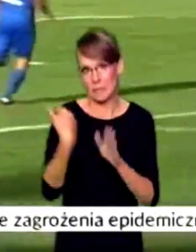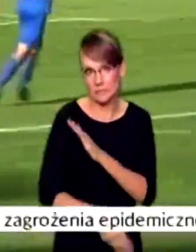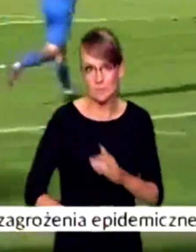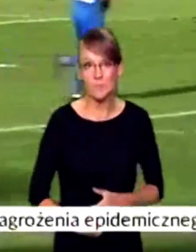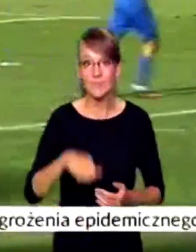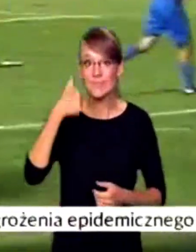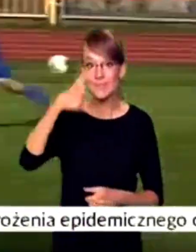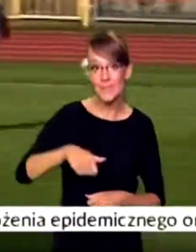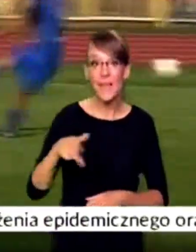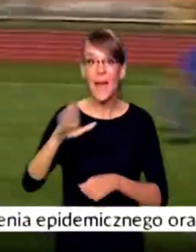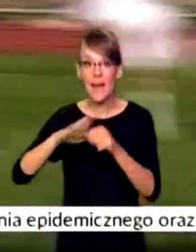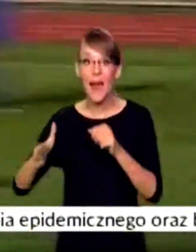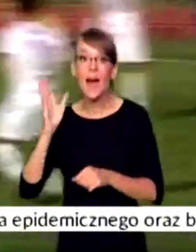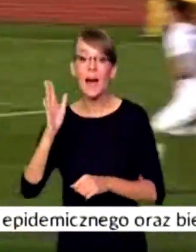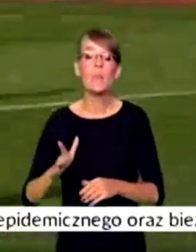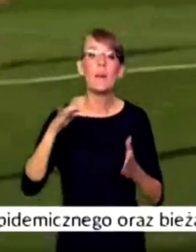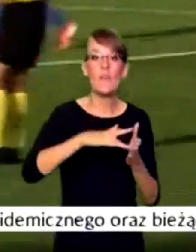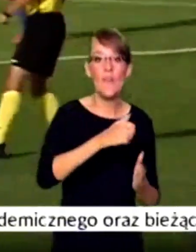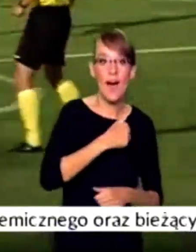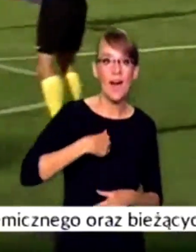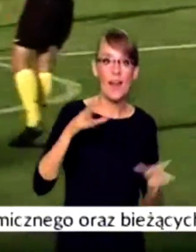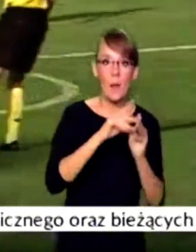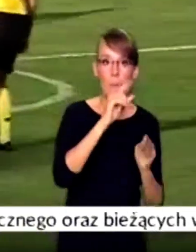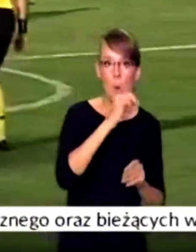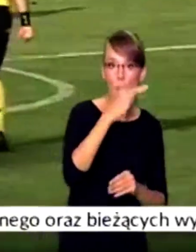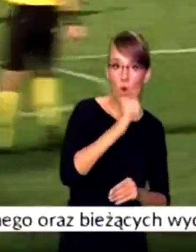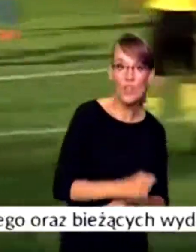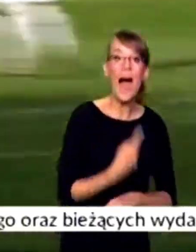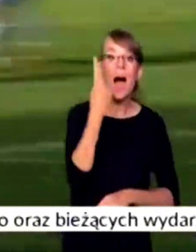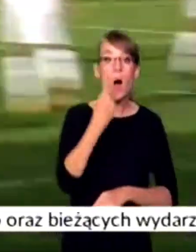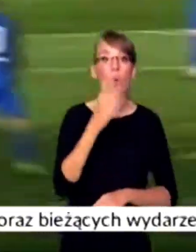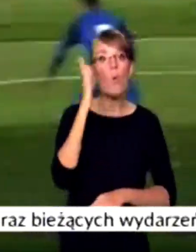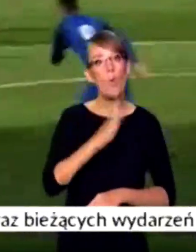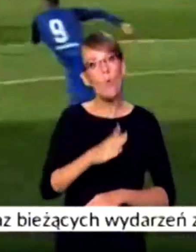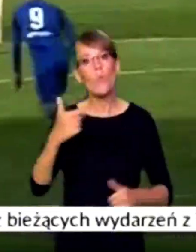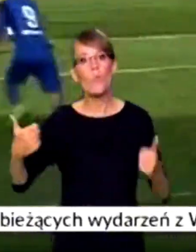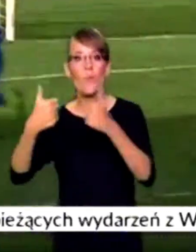broń Radom zagra w Warszawie z Polonią, a Ursus spotka się na wyjeździe z KS Wasilków. KONIEC